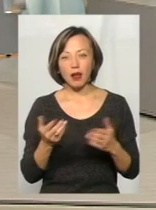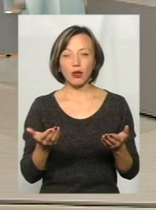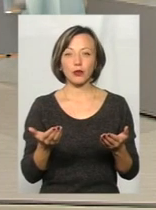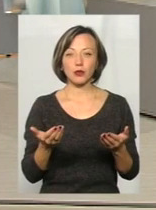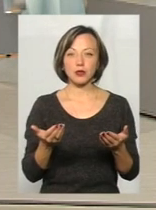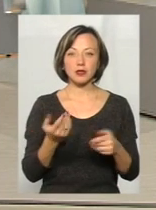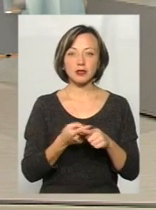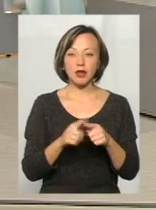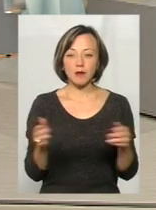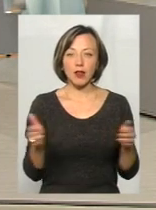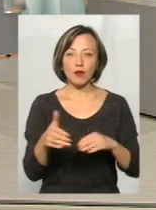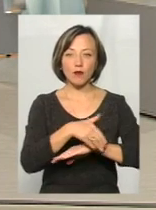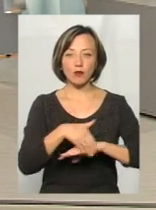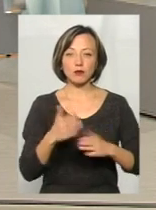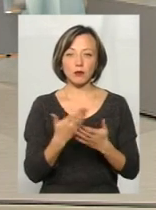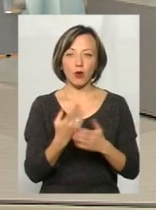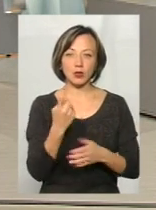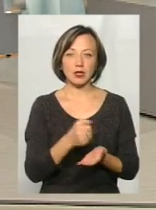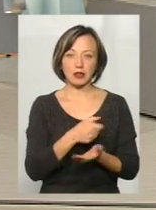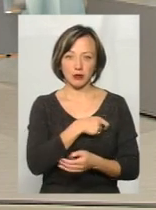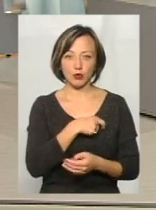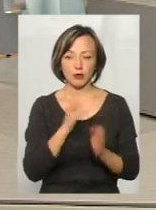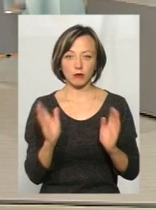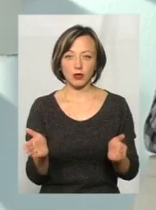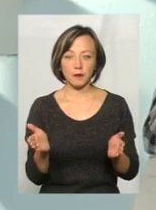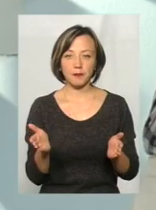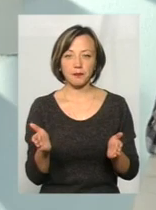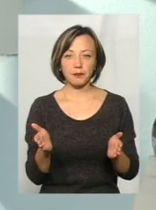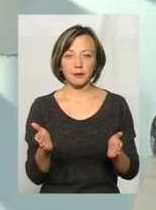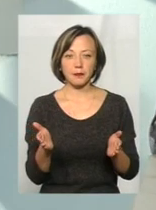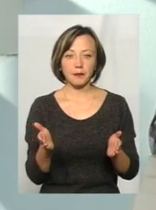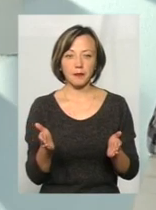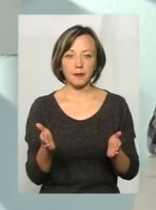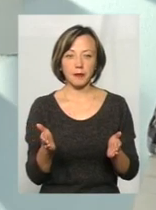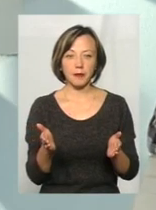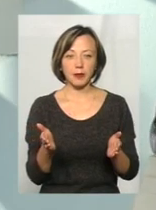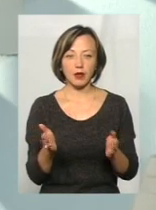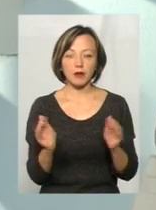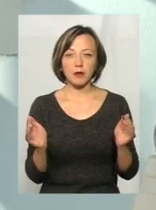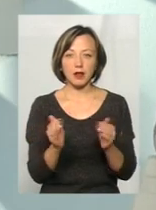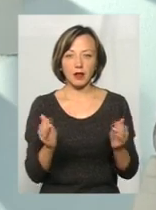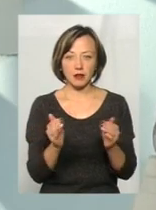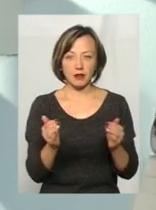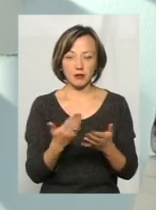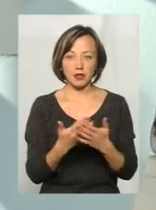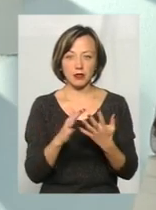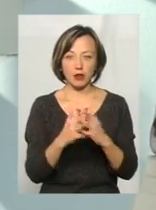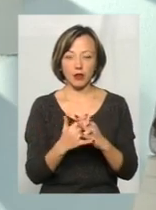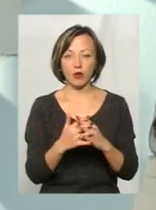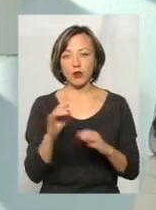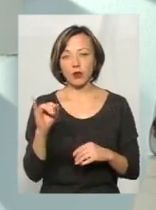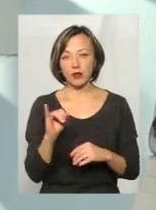тобто, з цієї невеличкої вулички буде один депутат, так? З цього округа, тому що, ну, невеличке таке поселення. І